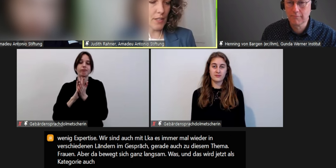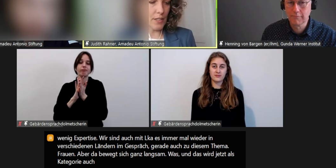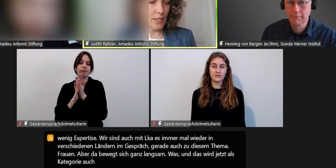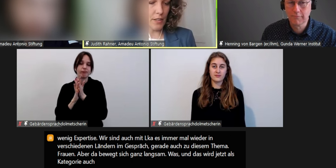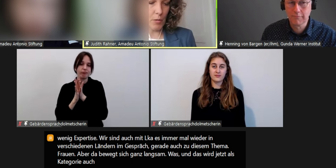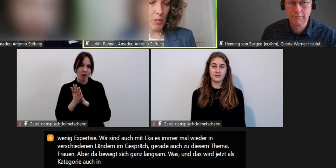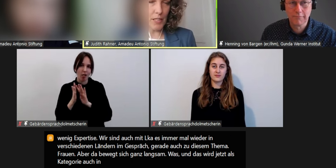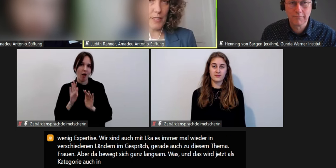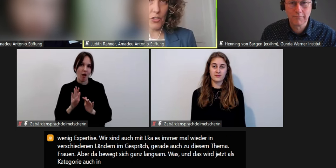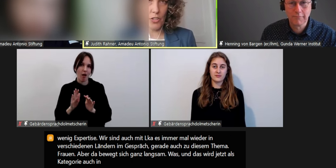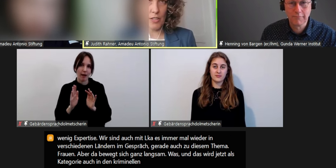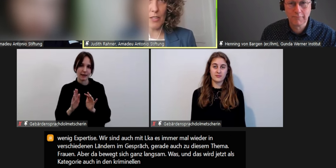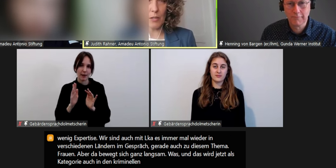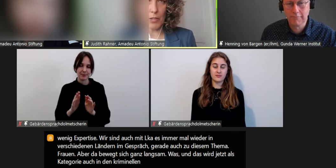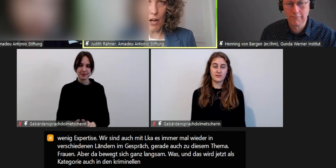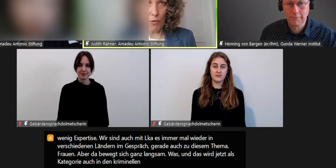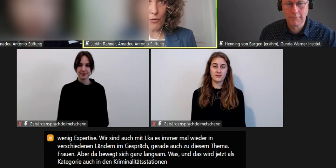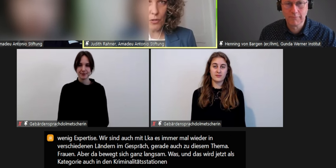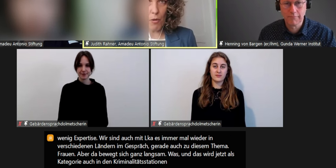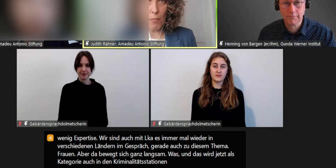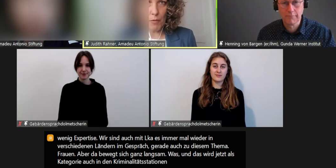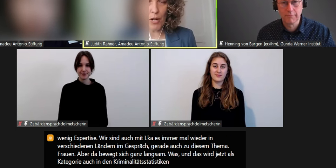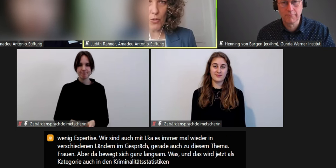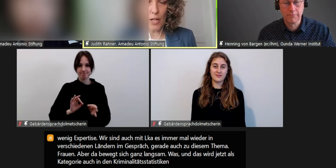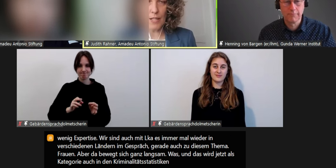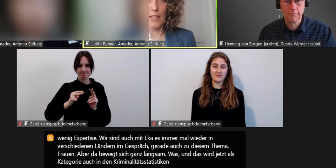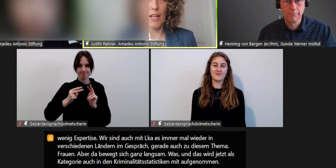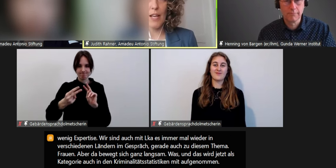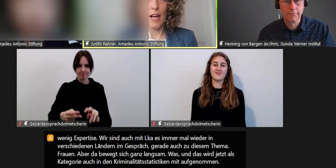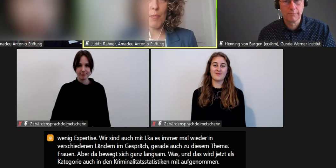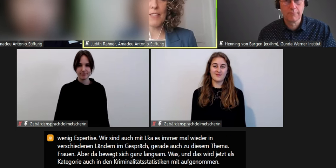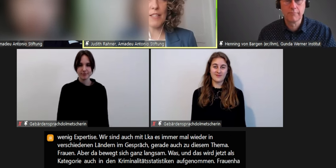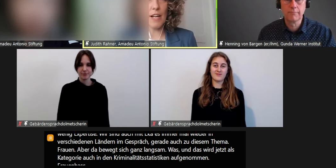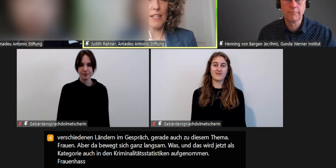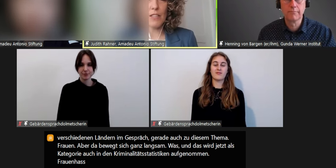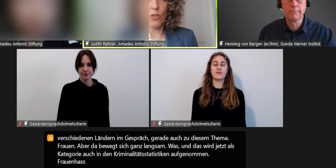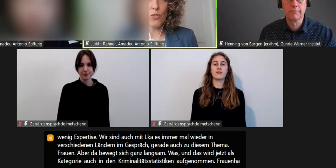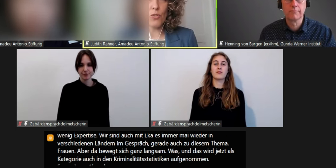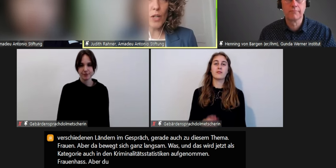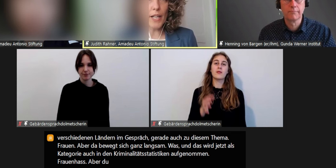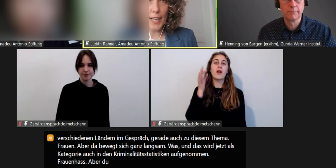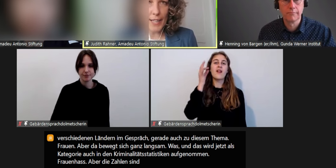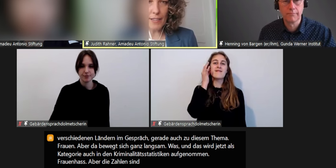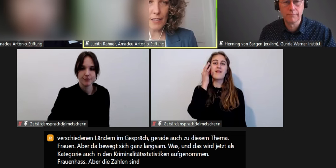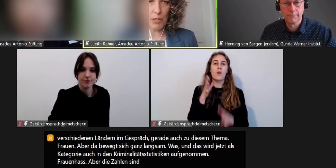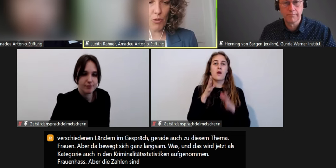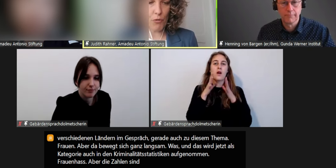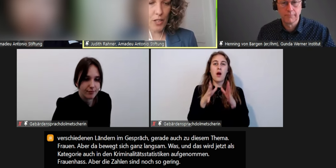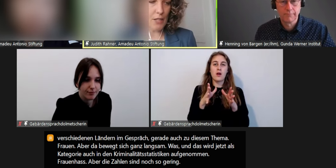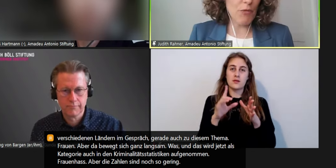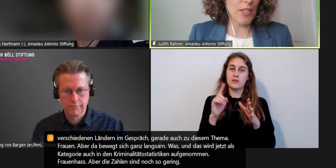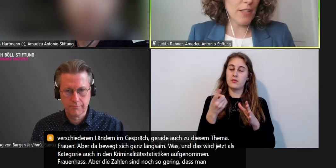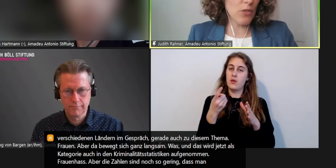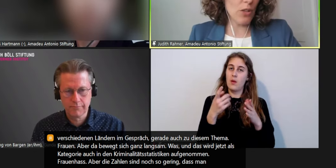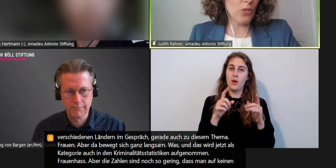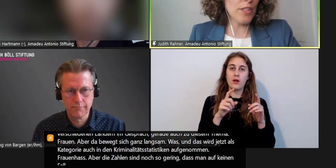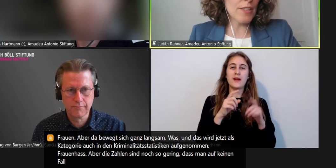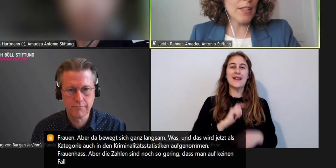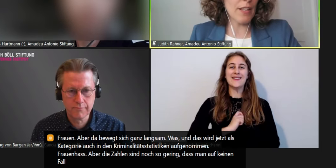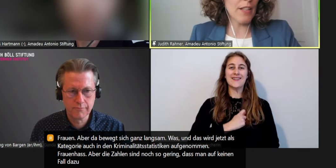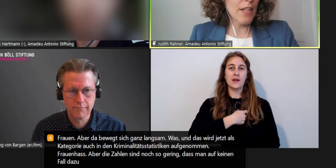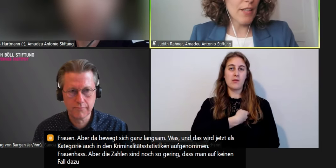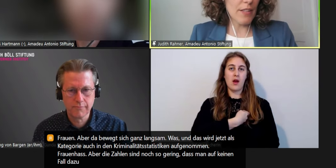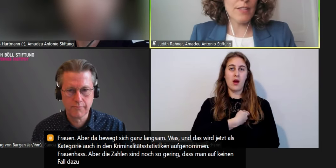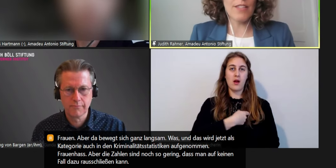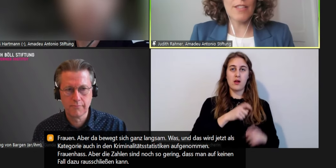in den Kriminalitätsstatistiken mit aufgenommen, Frauenhass. Aber die Zahlen sind noch so gering, dass man auf keinen Fall dazu